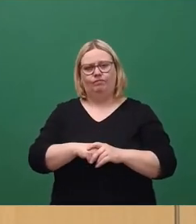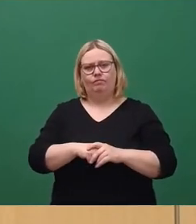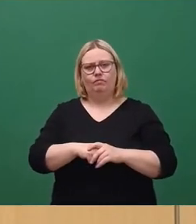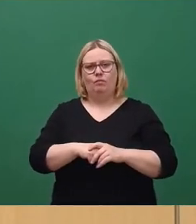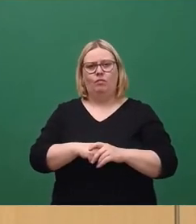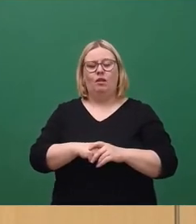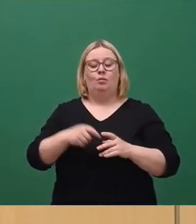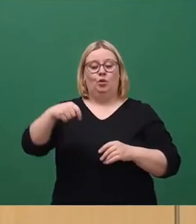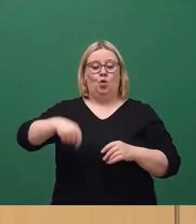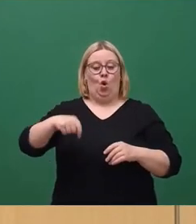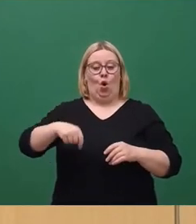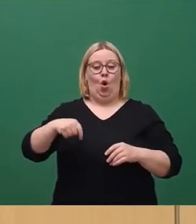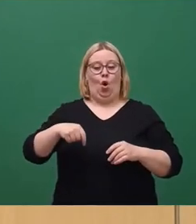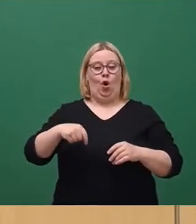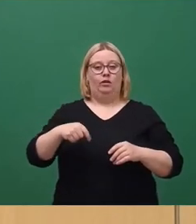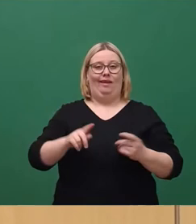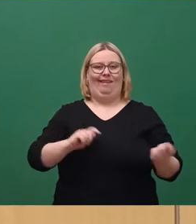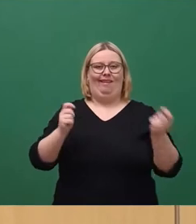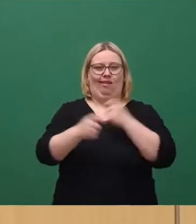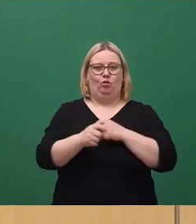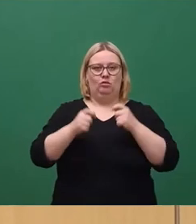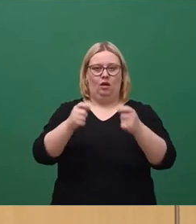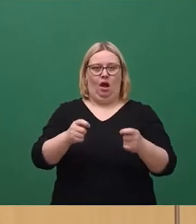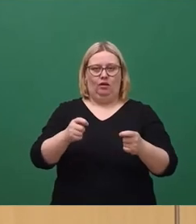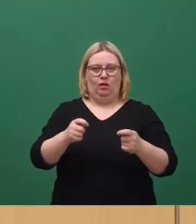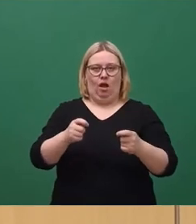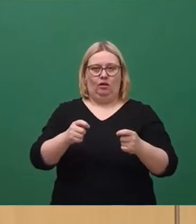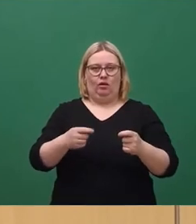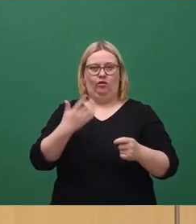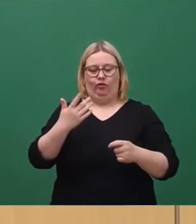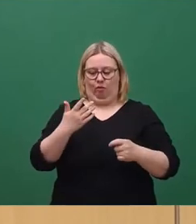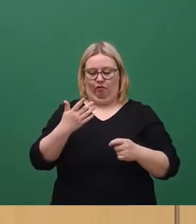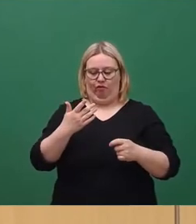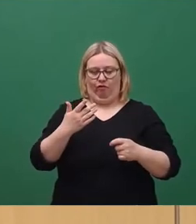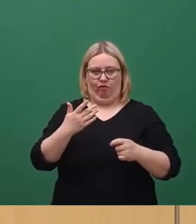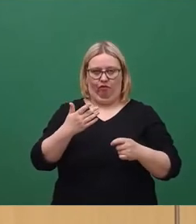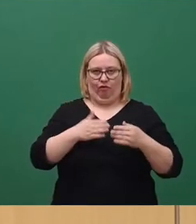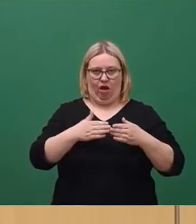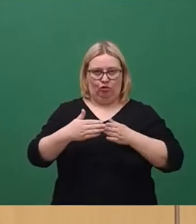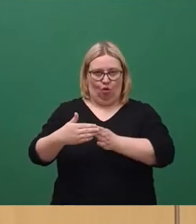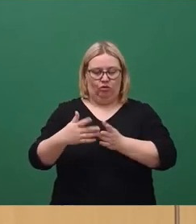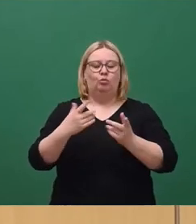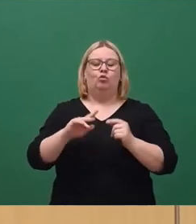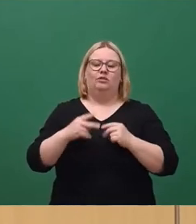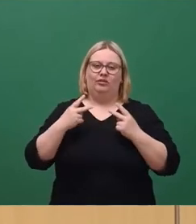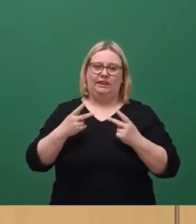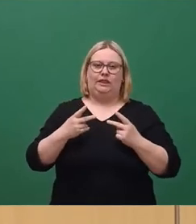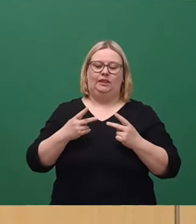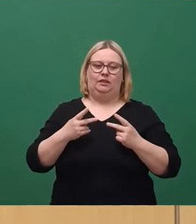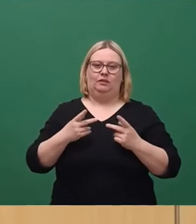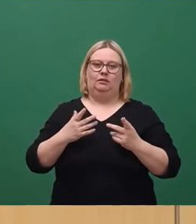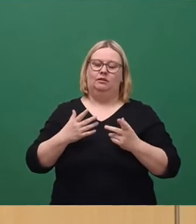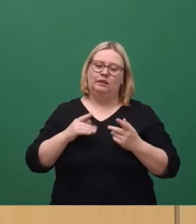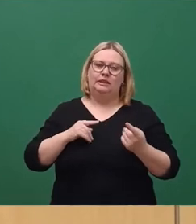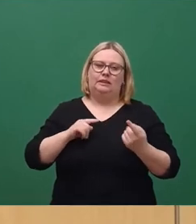heutigen Einbringung des Änderungsantrags der fünf Haushalt tragenden Fraktionen sollte insgesamt ein positives Signal